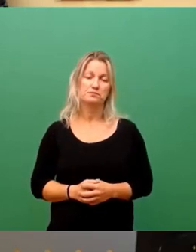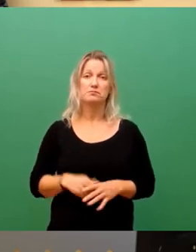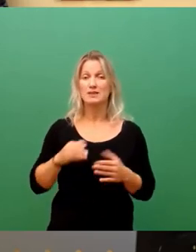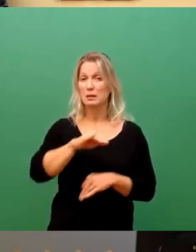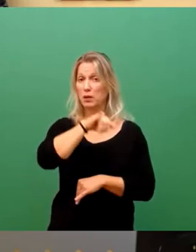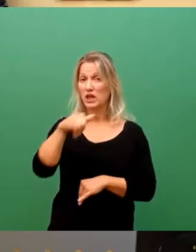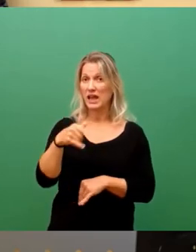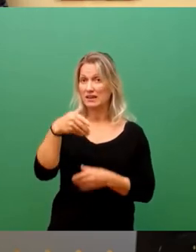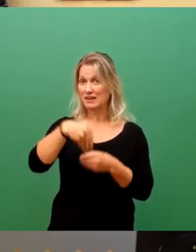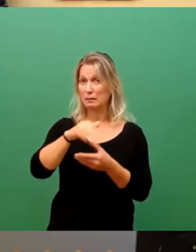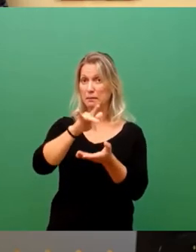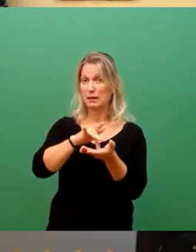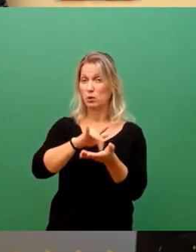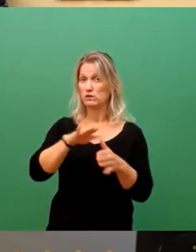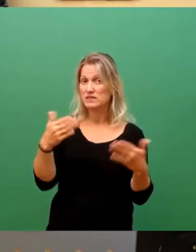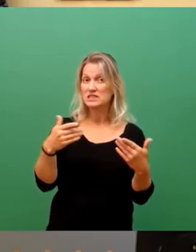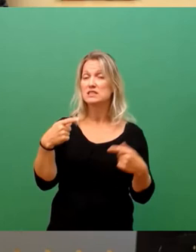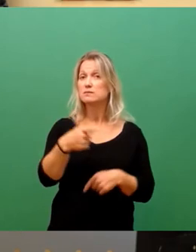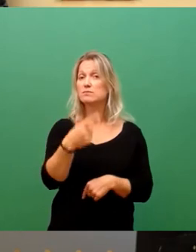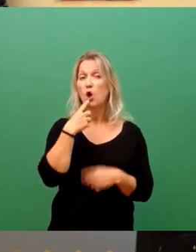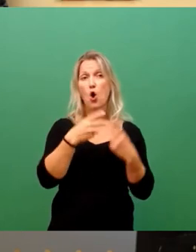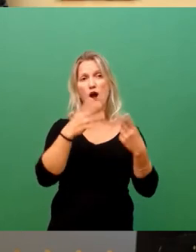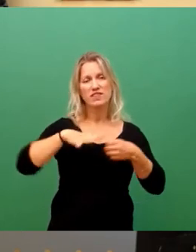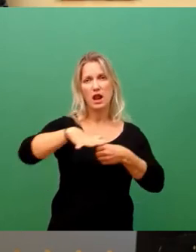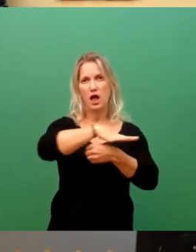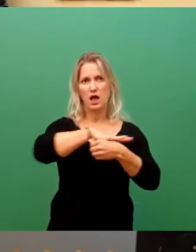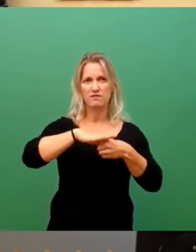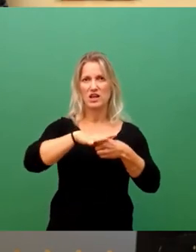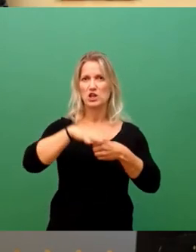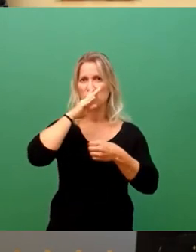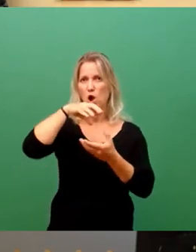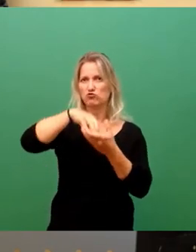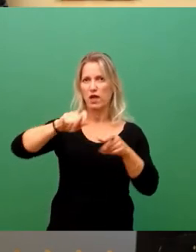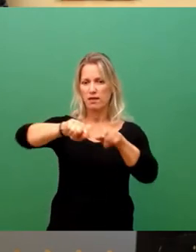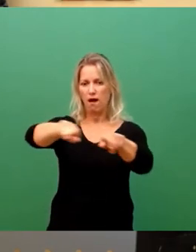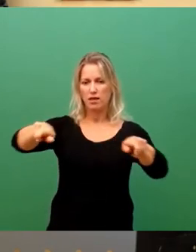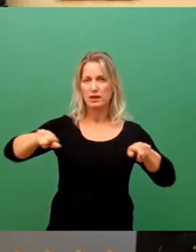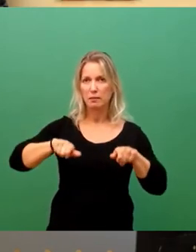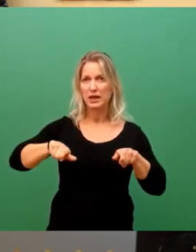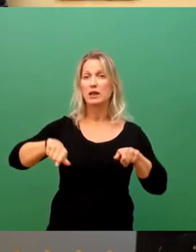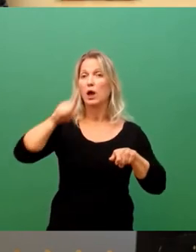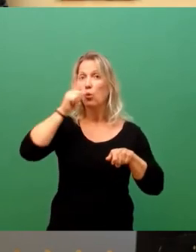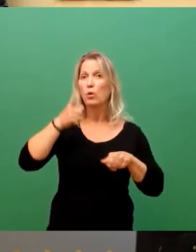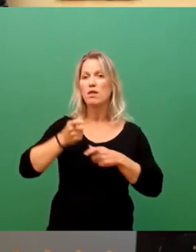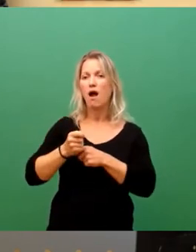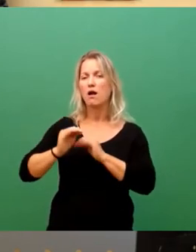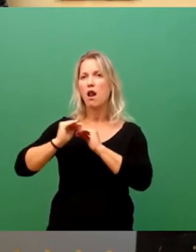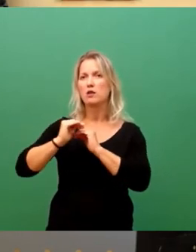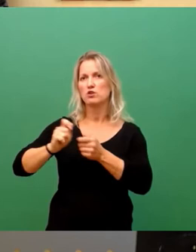stehen der Schutz von Offenlandflächen in den Stadtrandgebieten und die Umgestaltung der Agrarlandschaft.